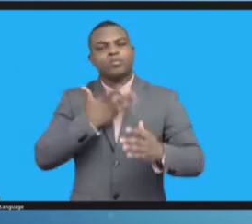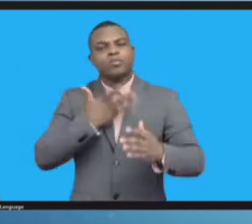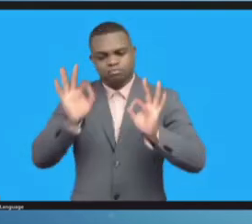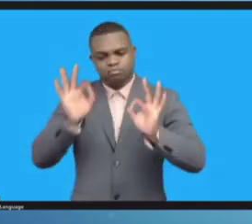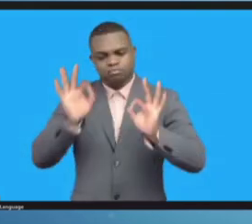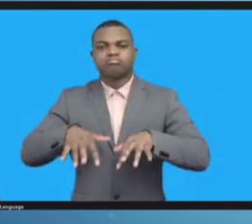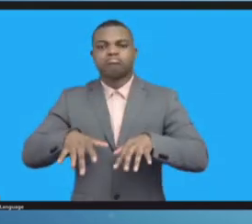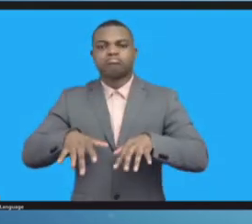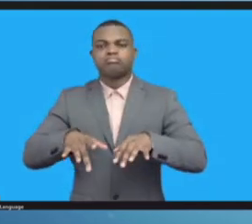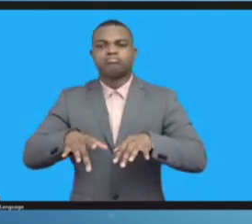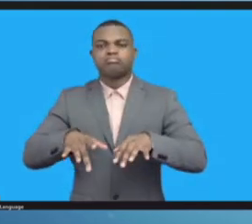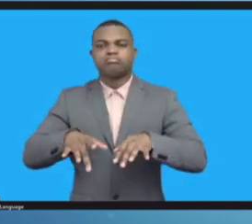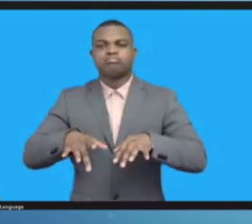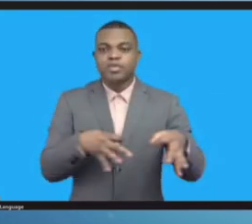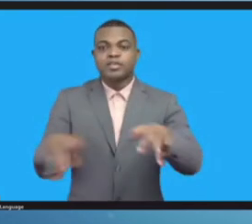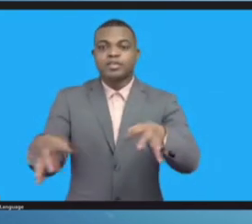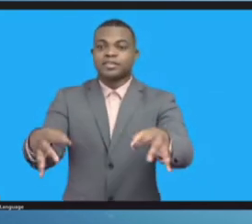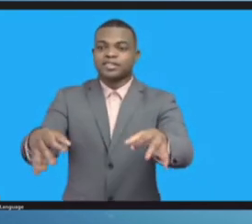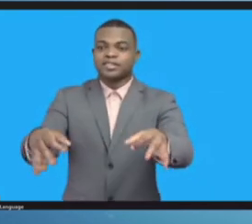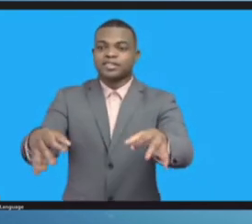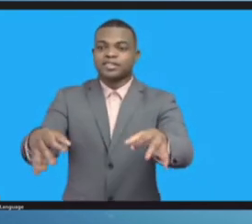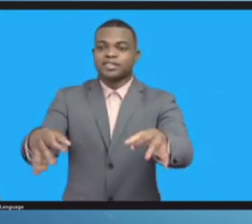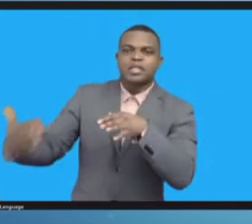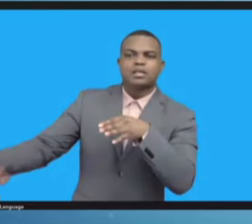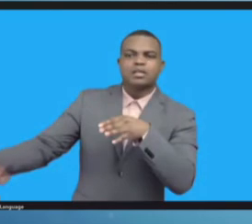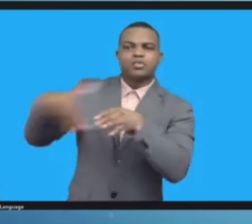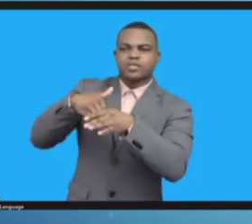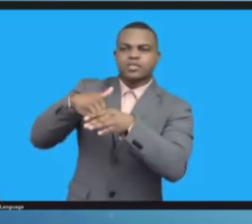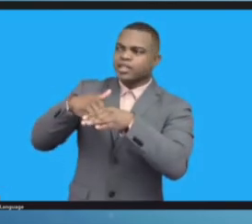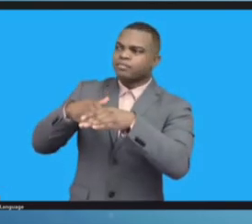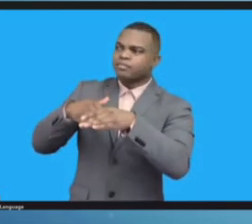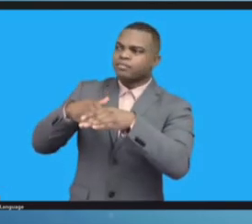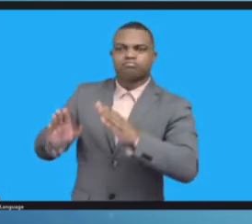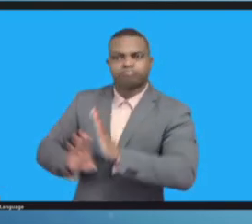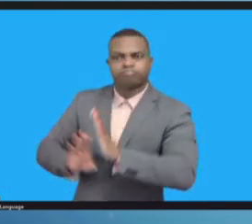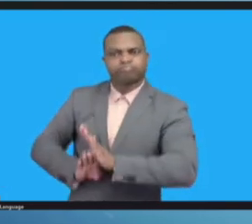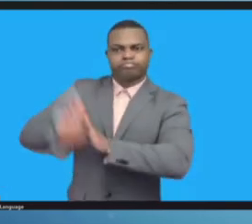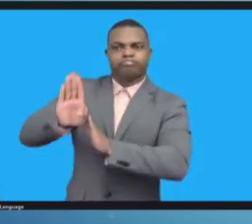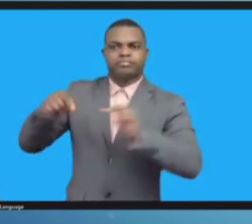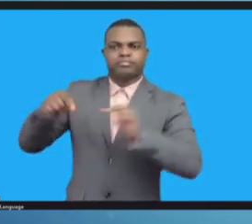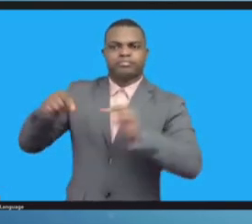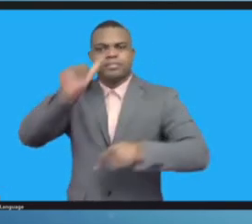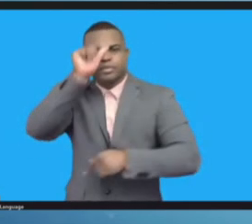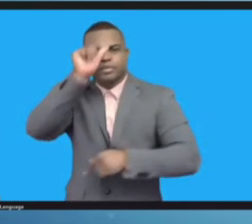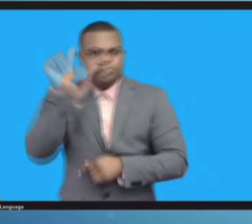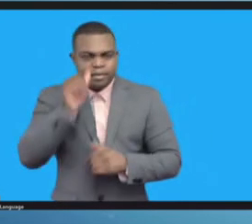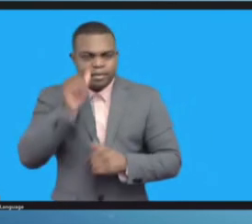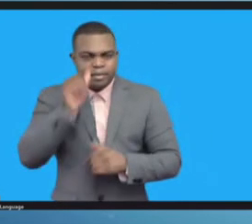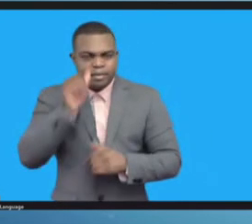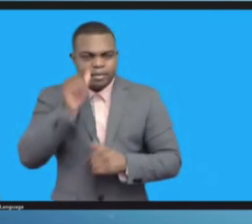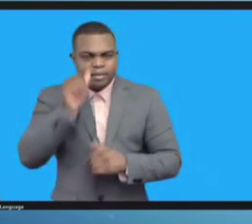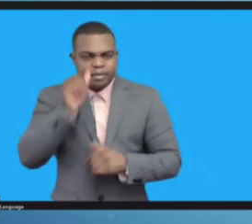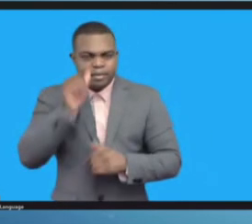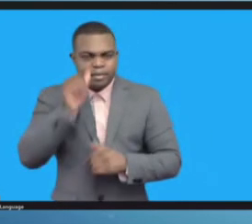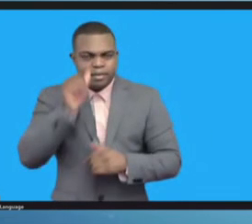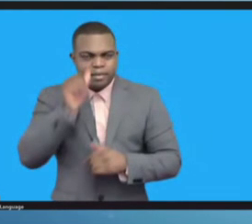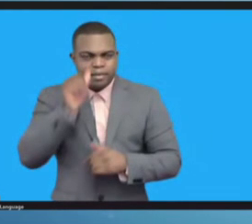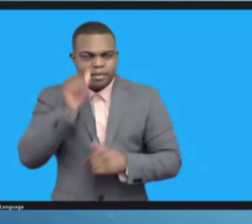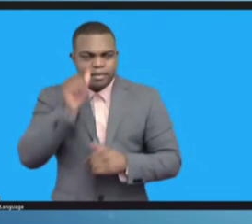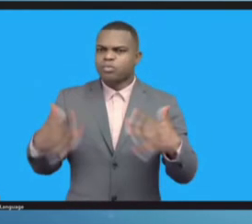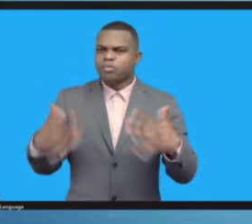وقد تعد حاليا السياسة تتعلق بالبيانات قد